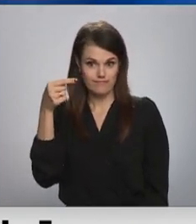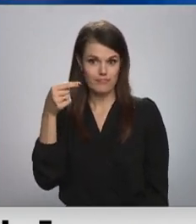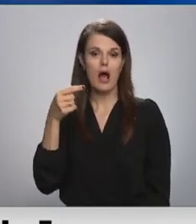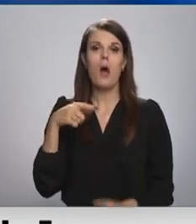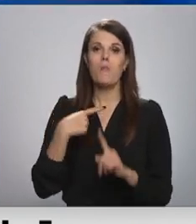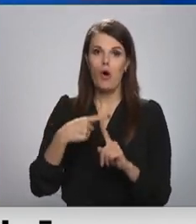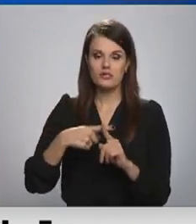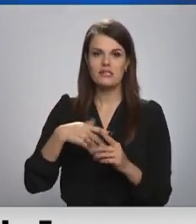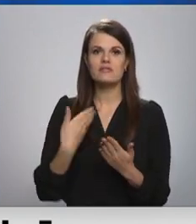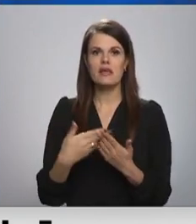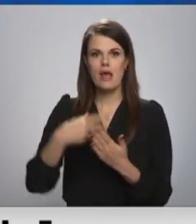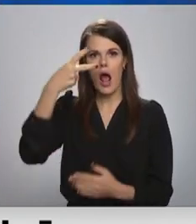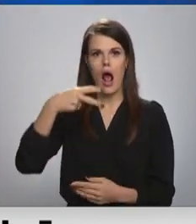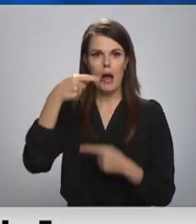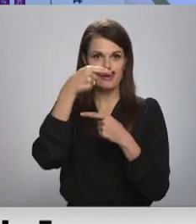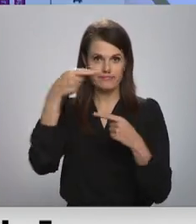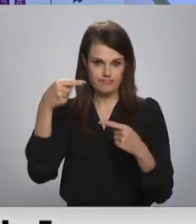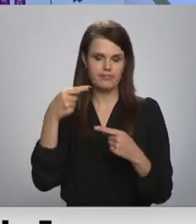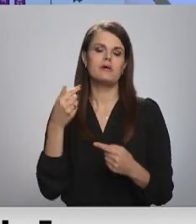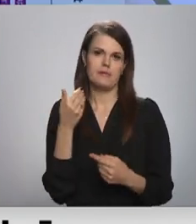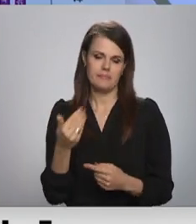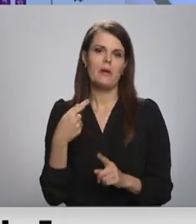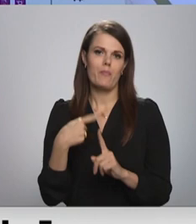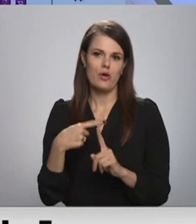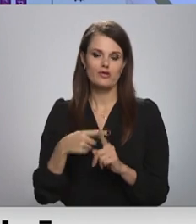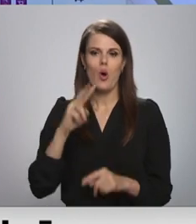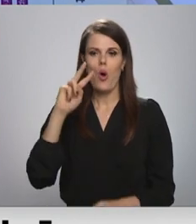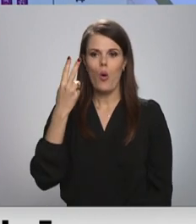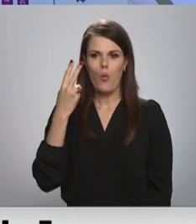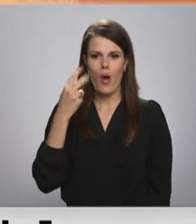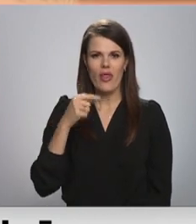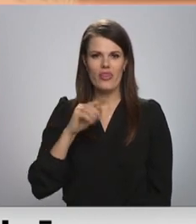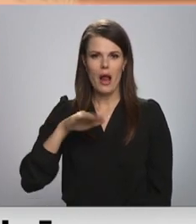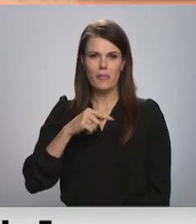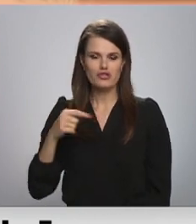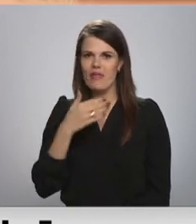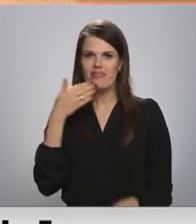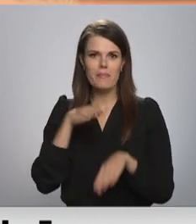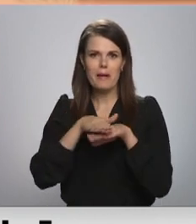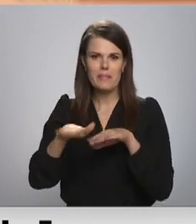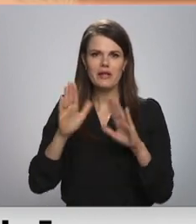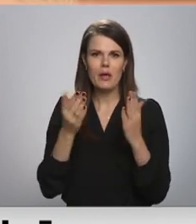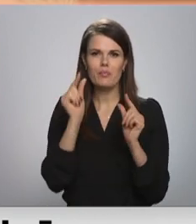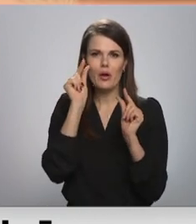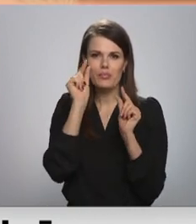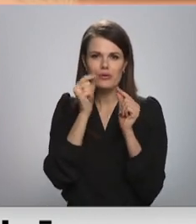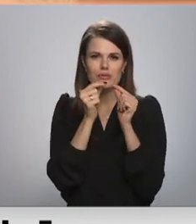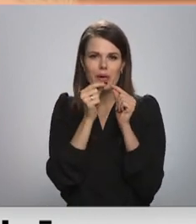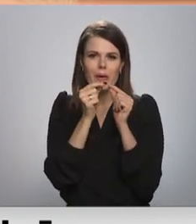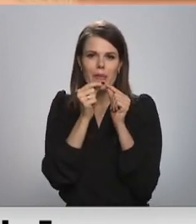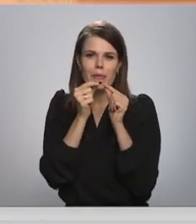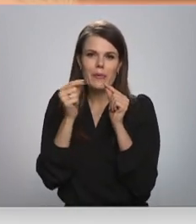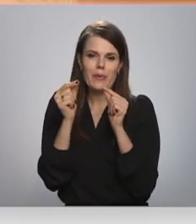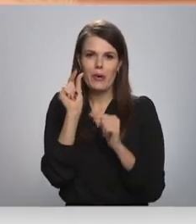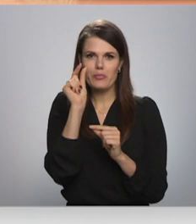Pozitīvs, ja iekrāsojas divas strīpiņas. Tā otrā līnija nebija pilna, bet viņi bija iesākusi kustēties.